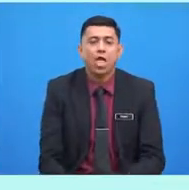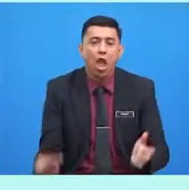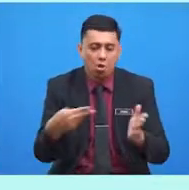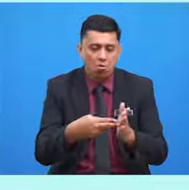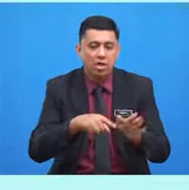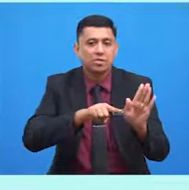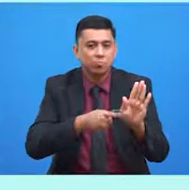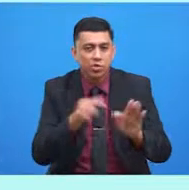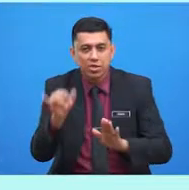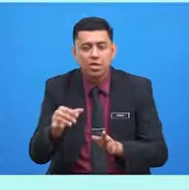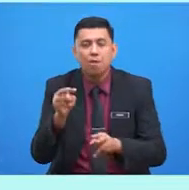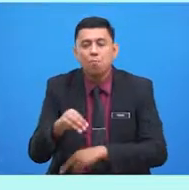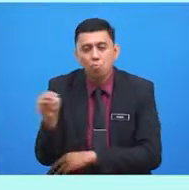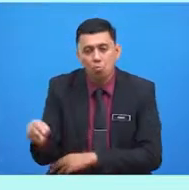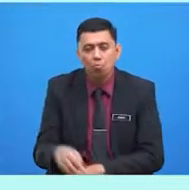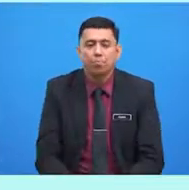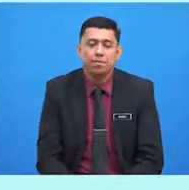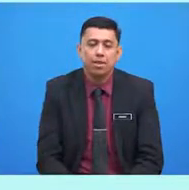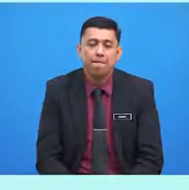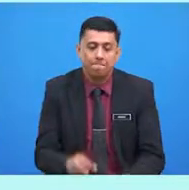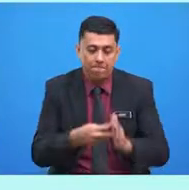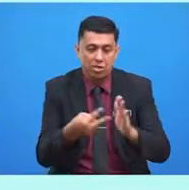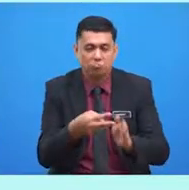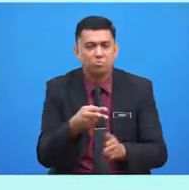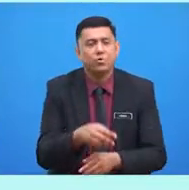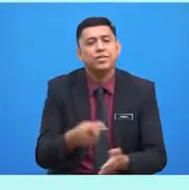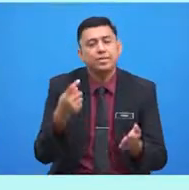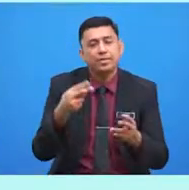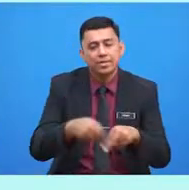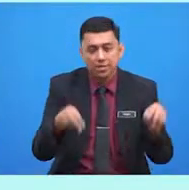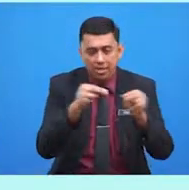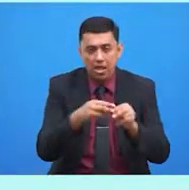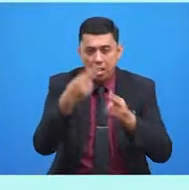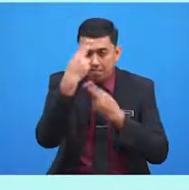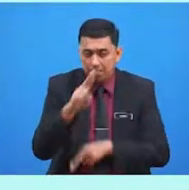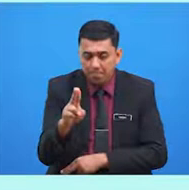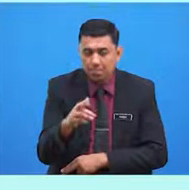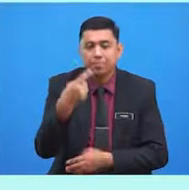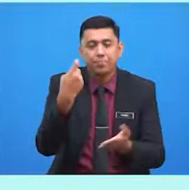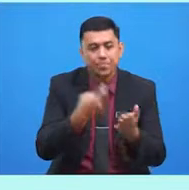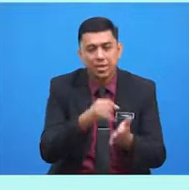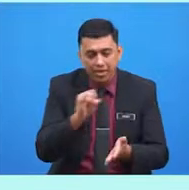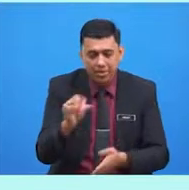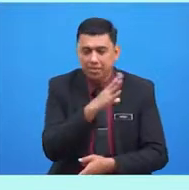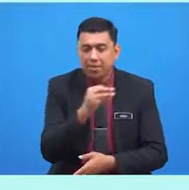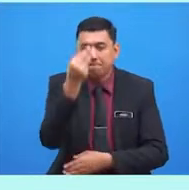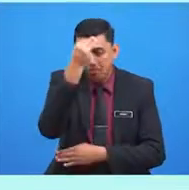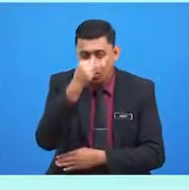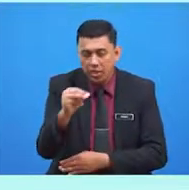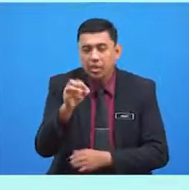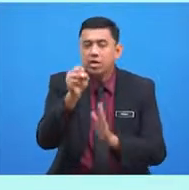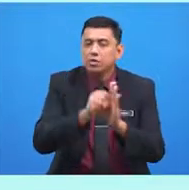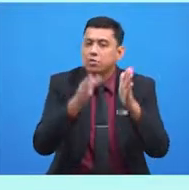murid-murid. Maksud nilai hormat ialah menghargai dan memuliakan seseorang